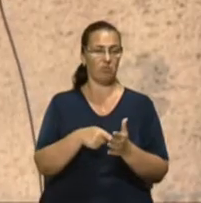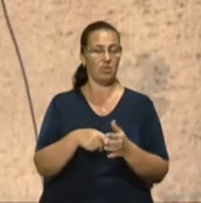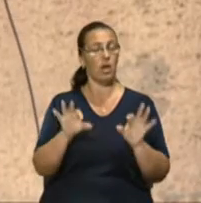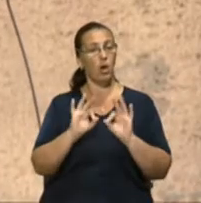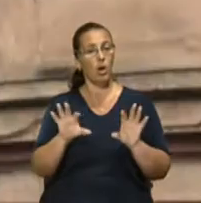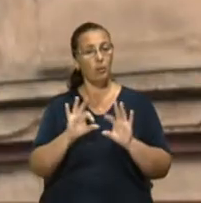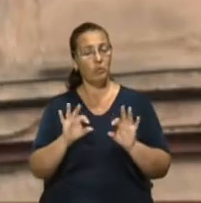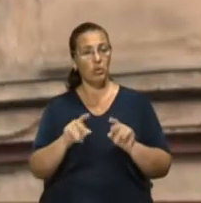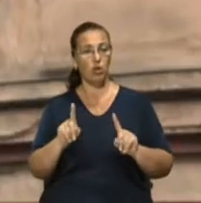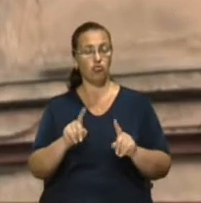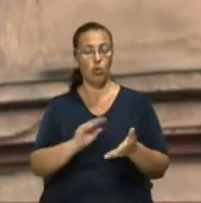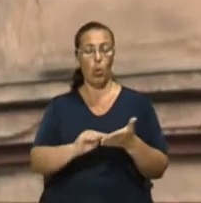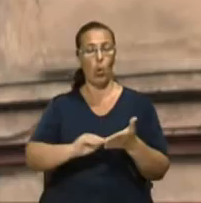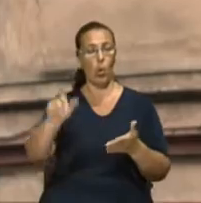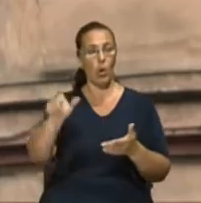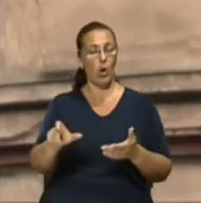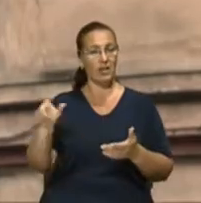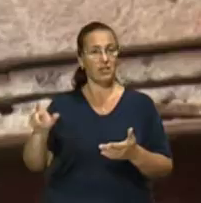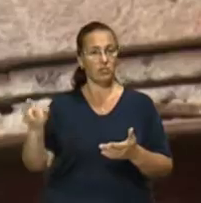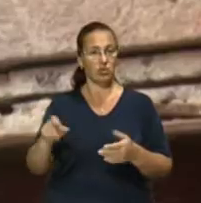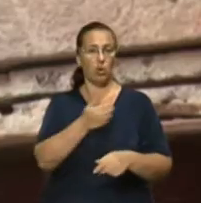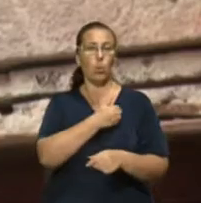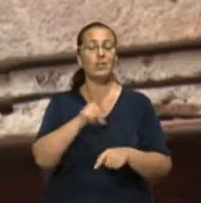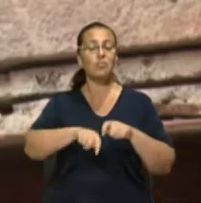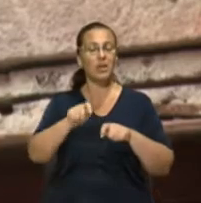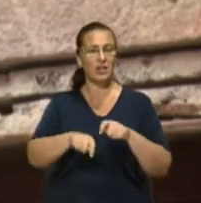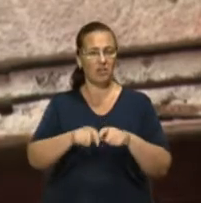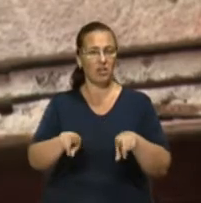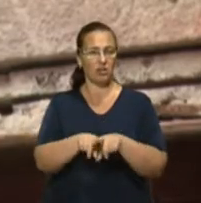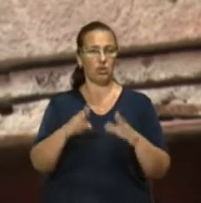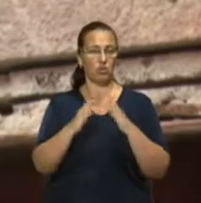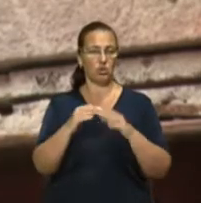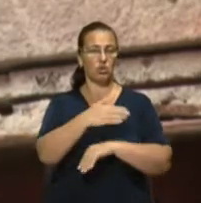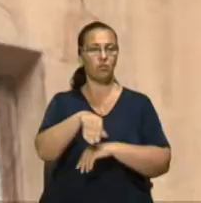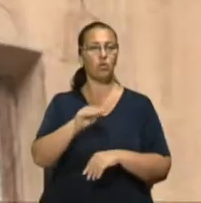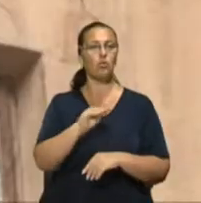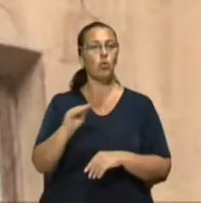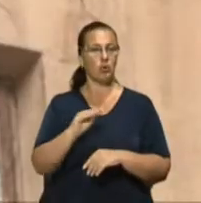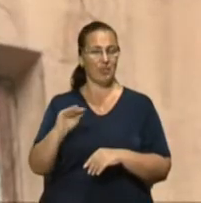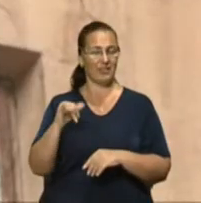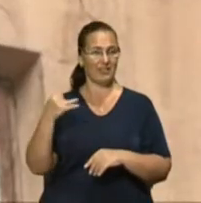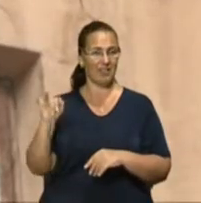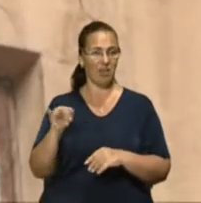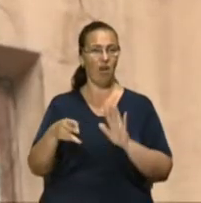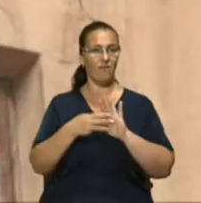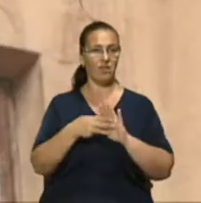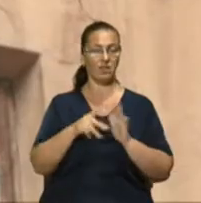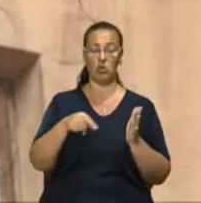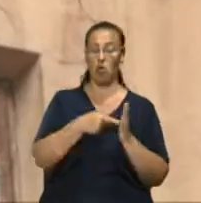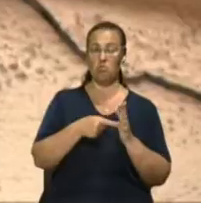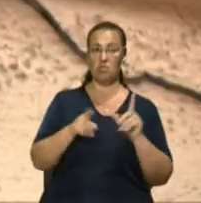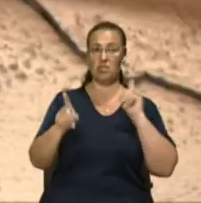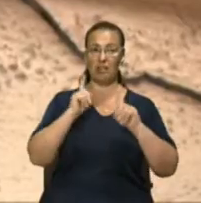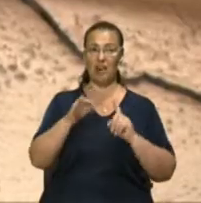Суспільного намагались комісією перевірити один із таких будинків на вулиці Фурманській, 8. Але у прес-службі міської ради сказали, що районі